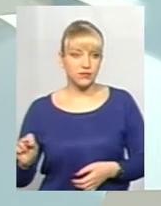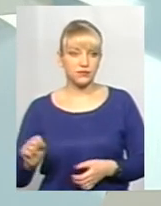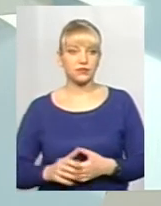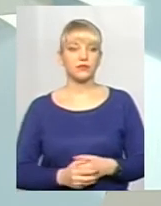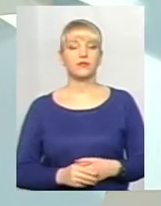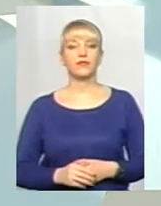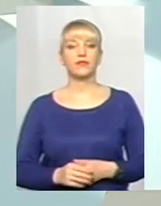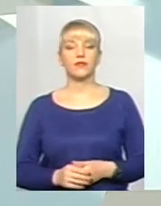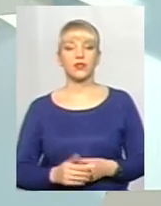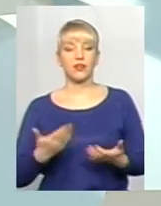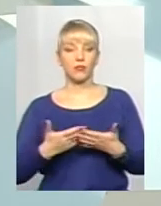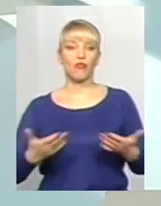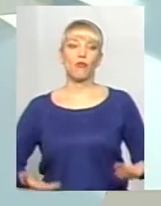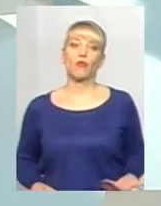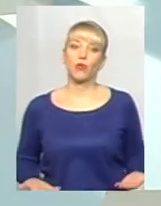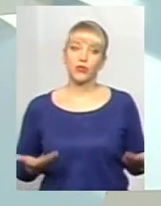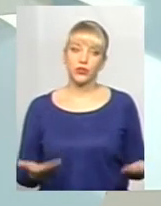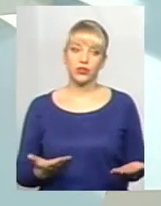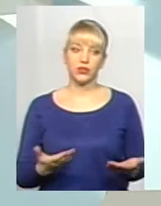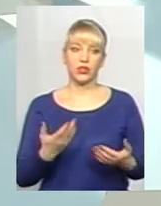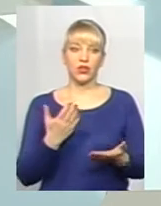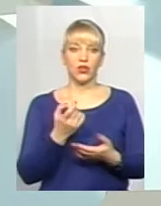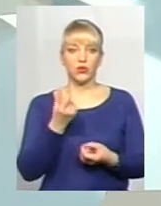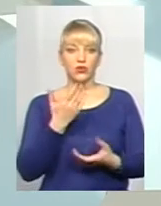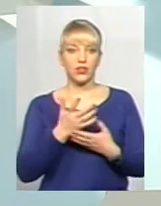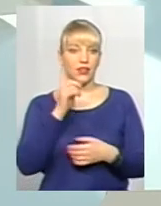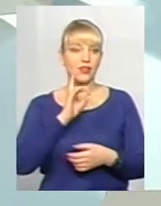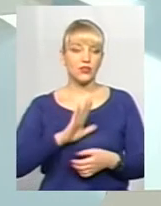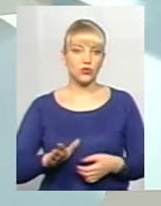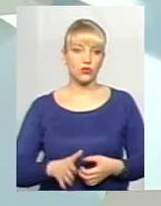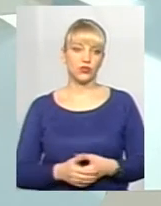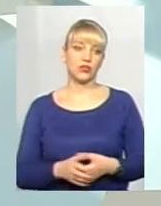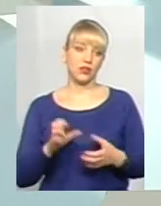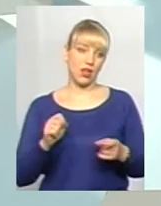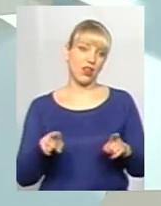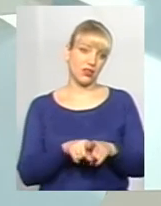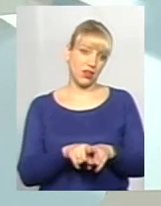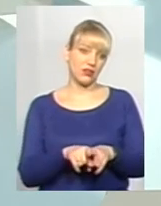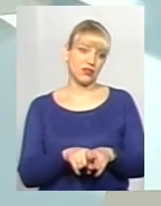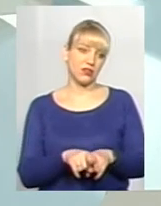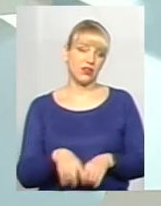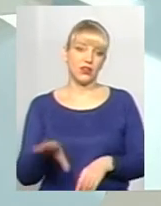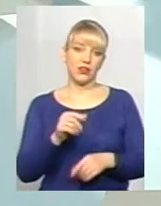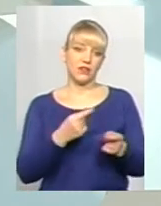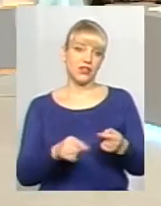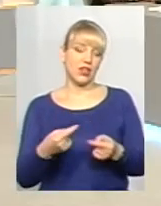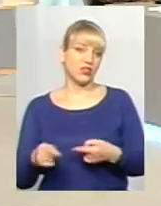І, ну, навіть в побуті трошки є незручності. А так, в принципі, все решта.